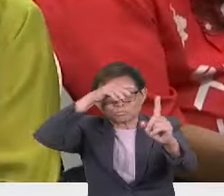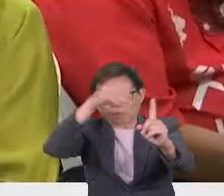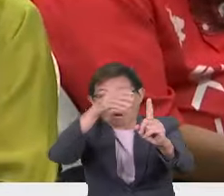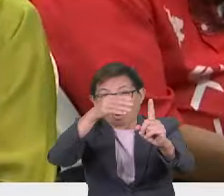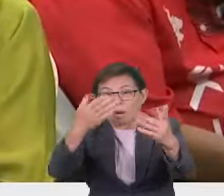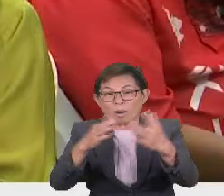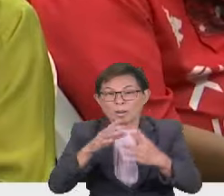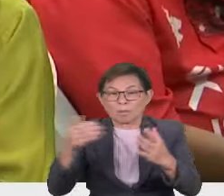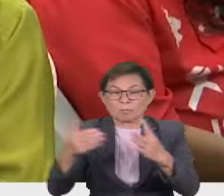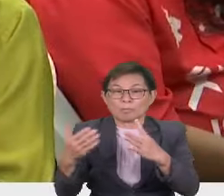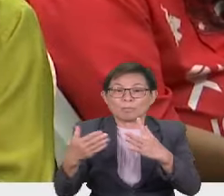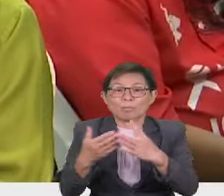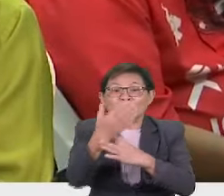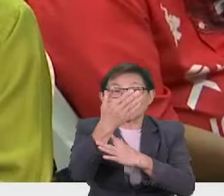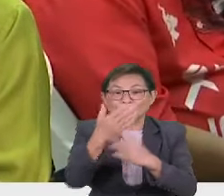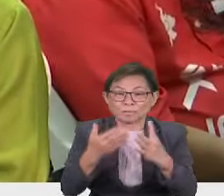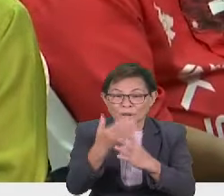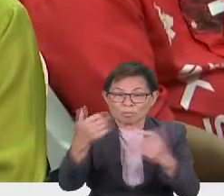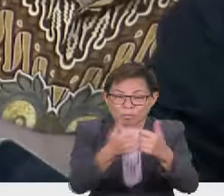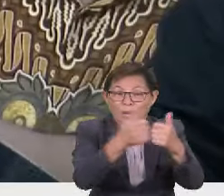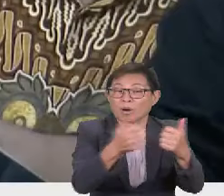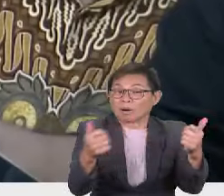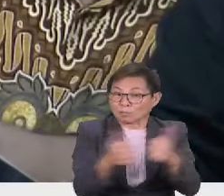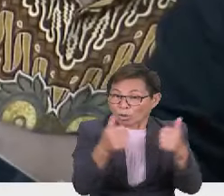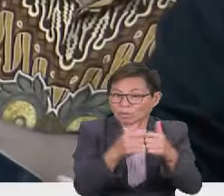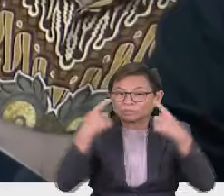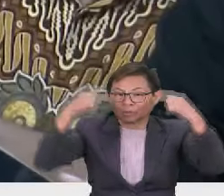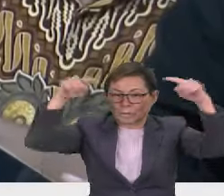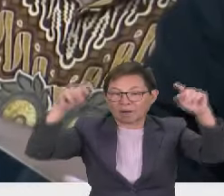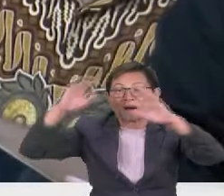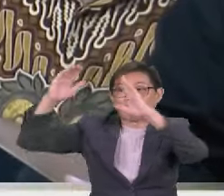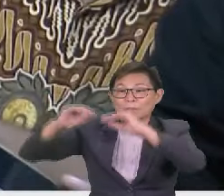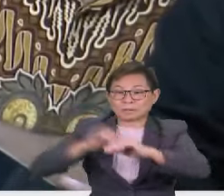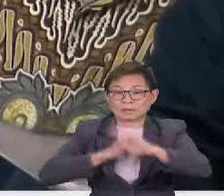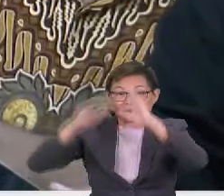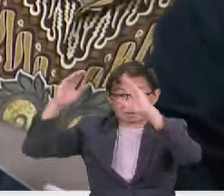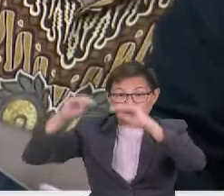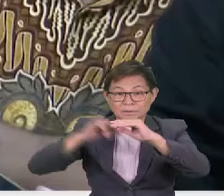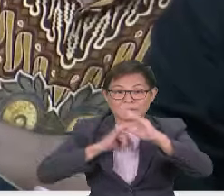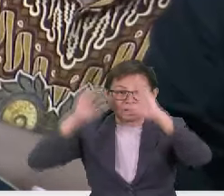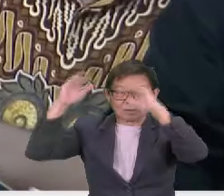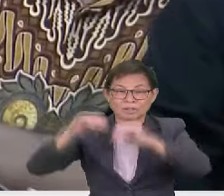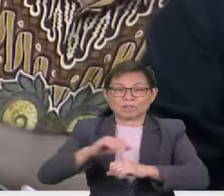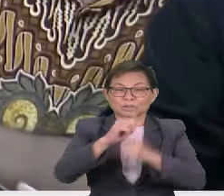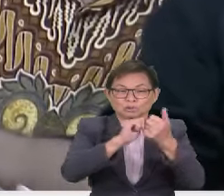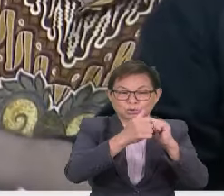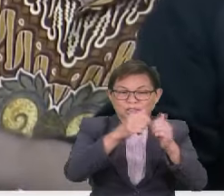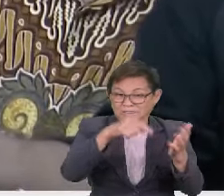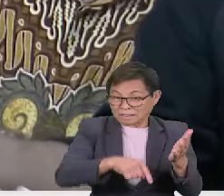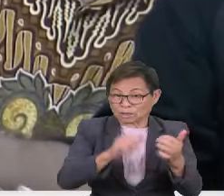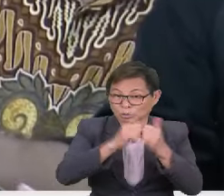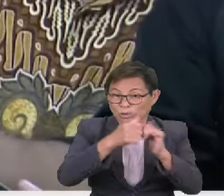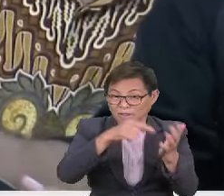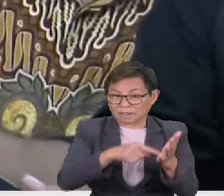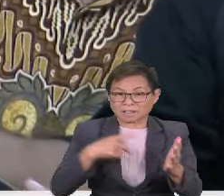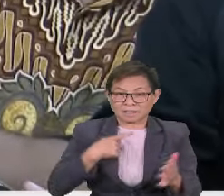melalui kejohanan ini tercapai. Harapan saya dalam sukan-sukan seperti ini, kita